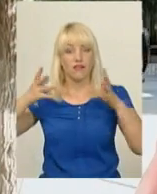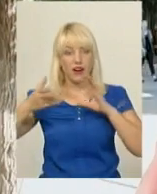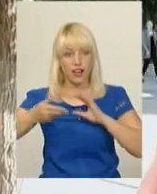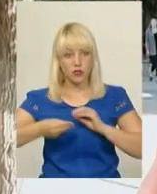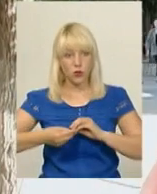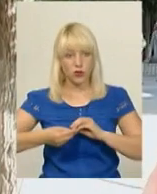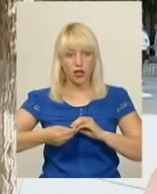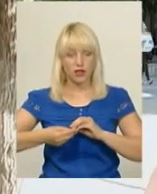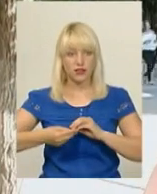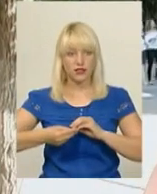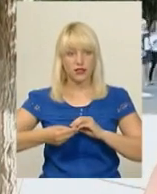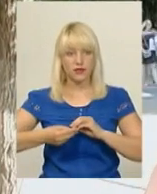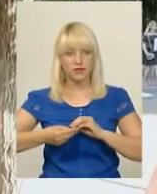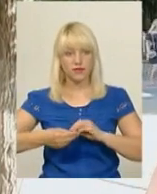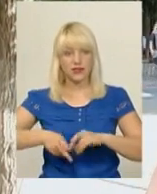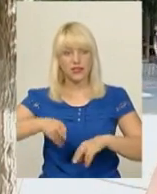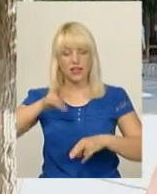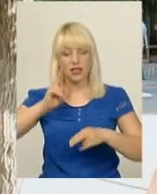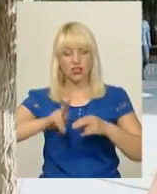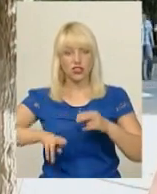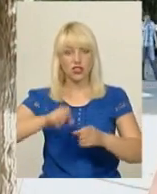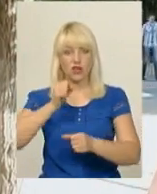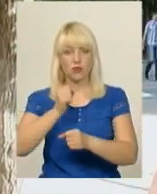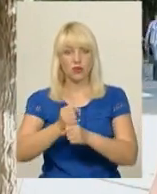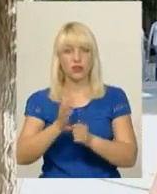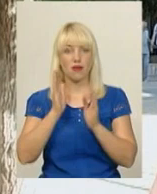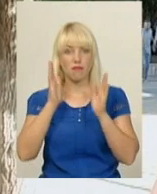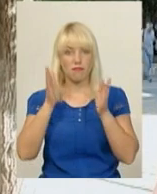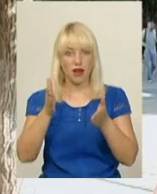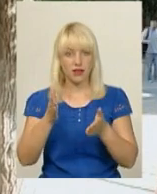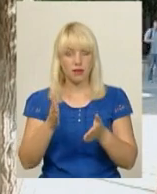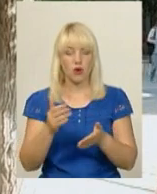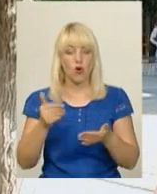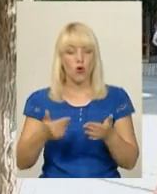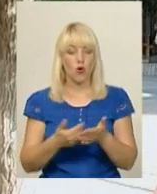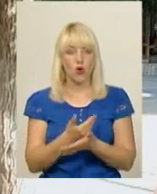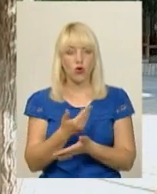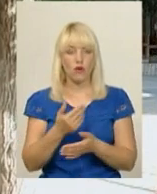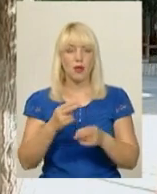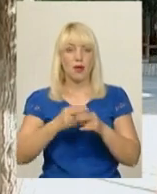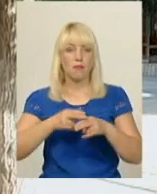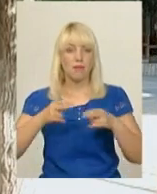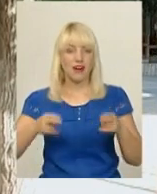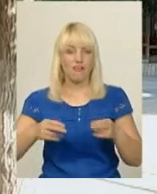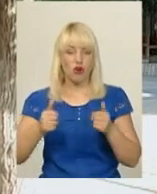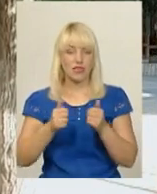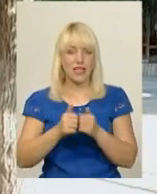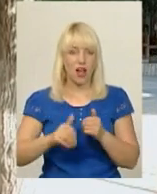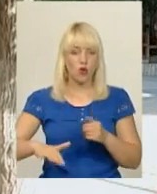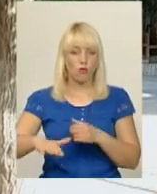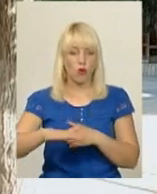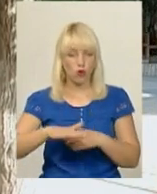закінчення робіт матимемо оновлену провокзальну площу, вона частково буде